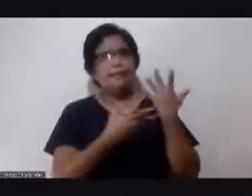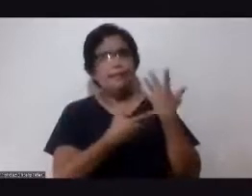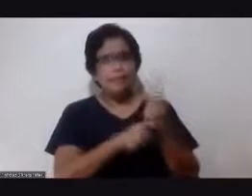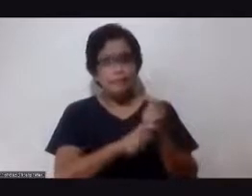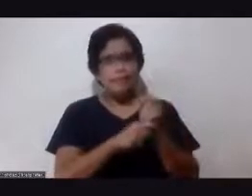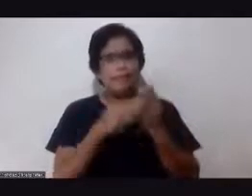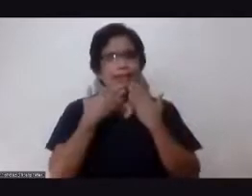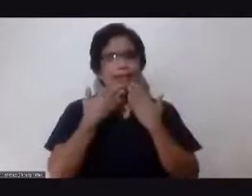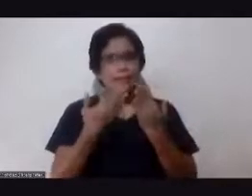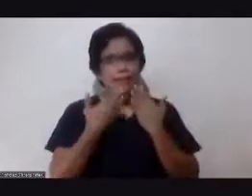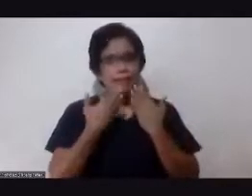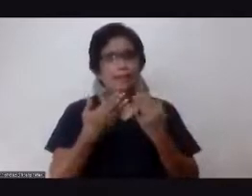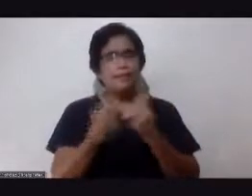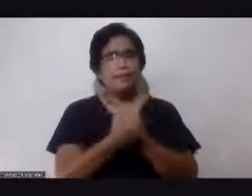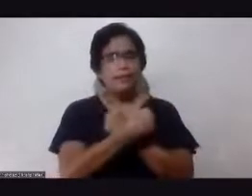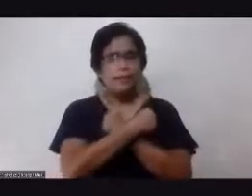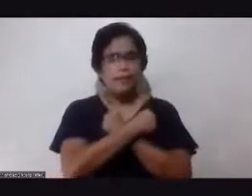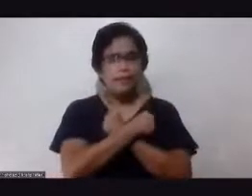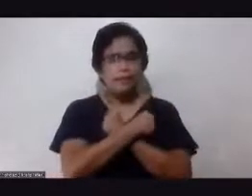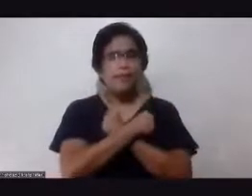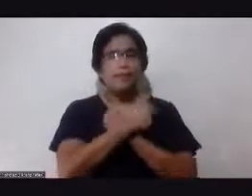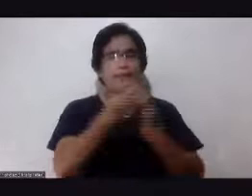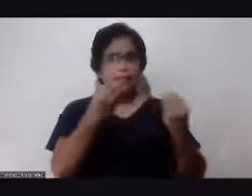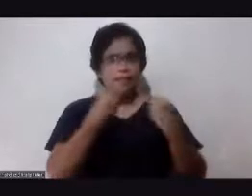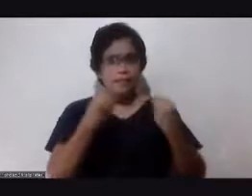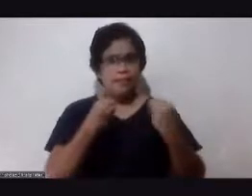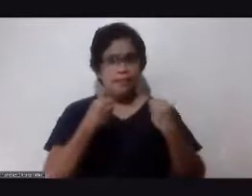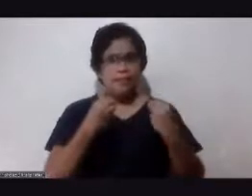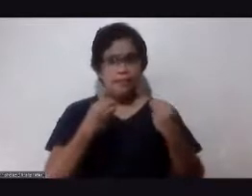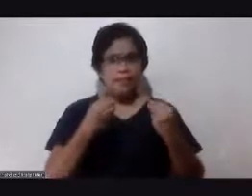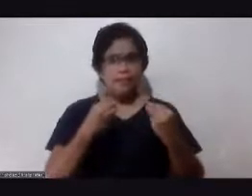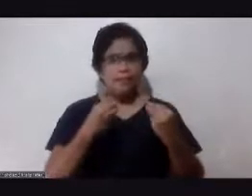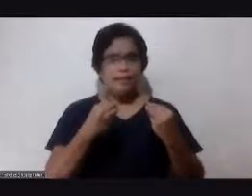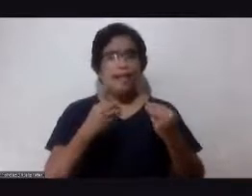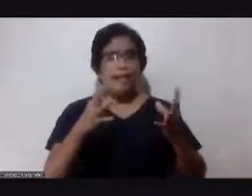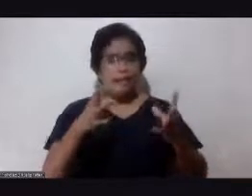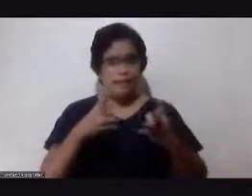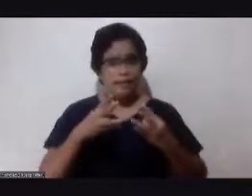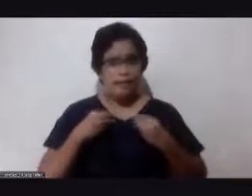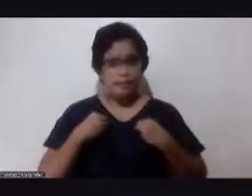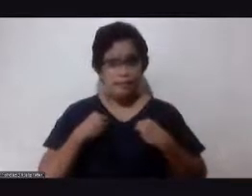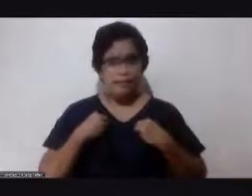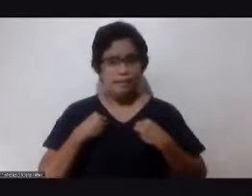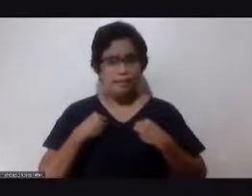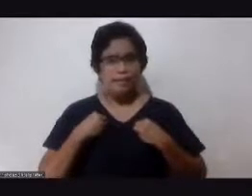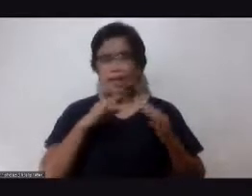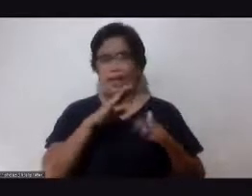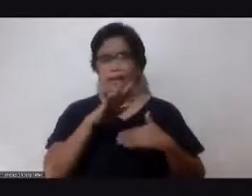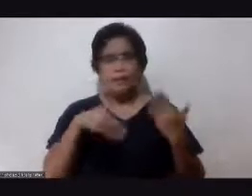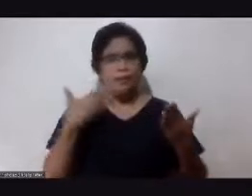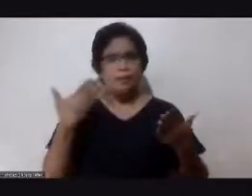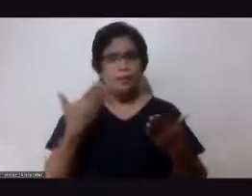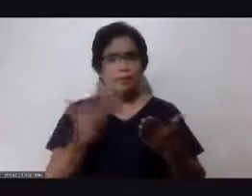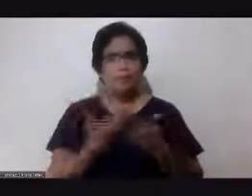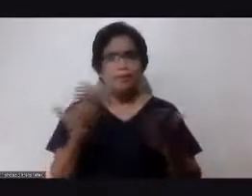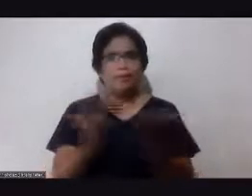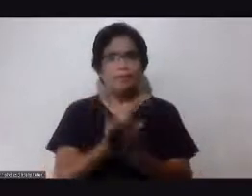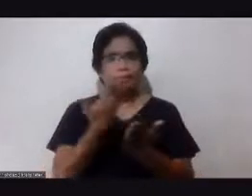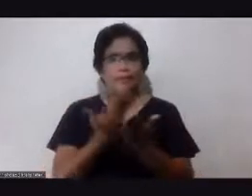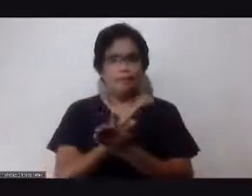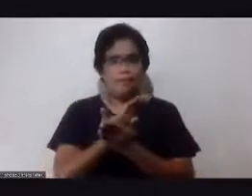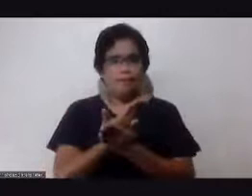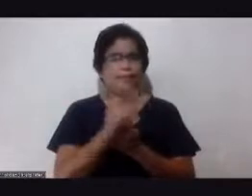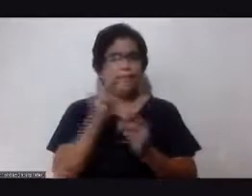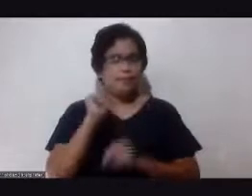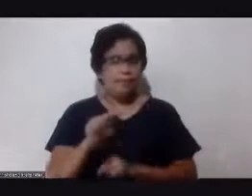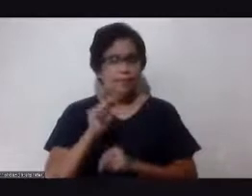Salamat sa iyong pagmamahal. Turuan mo kami, Panginoon, yakapin, tanggapin ang mga pagbabagong kailangan namin,